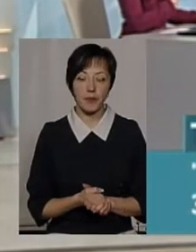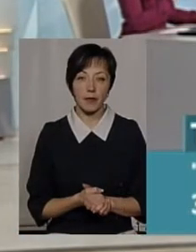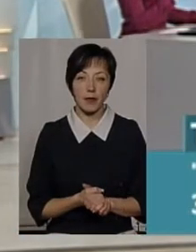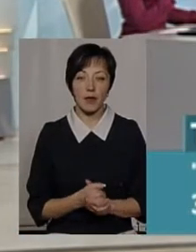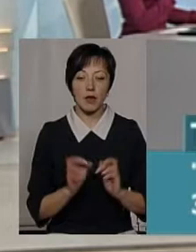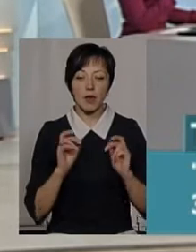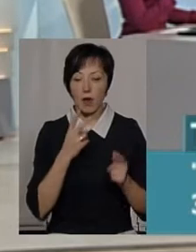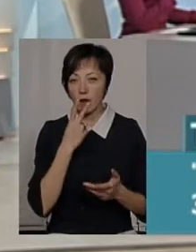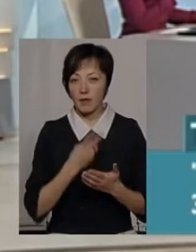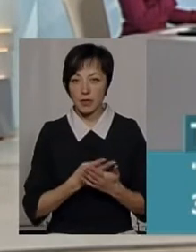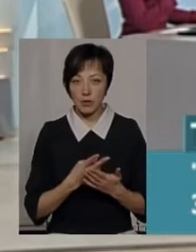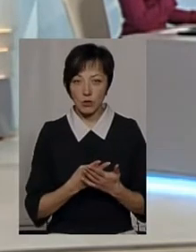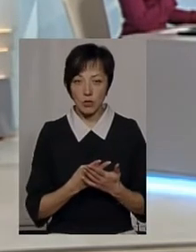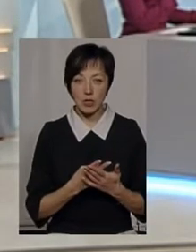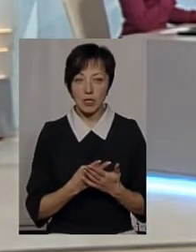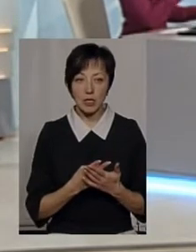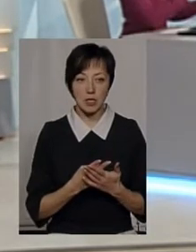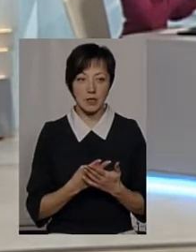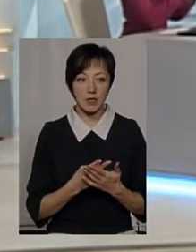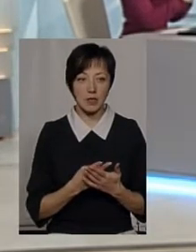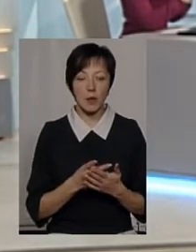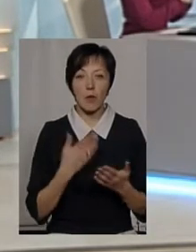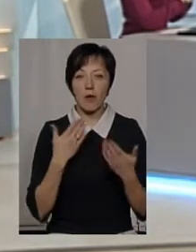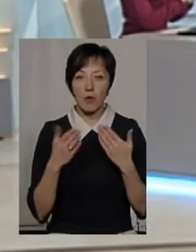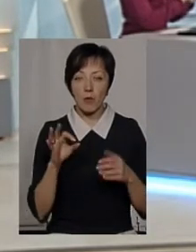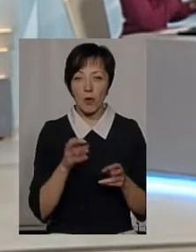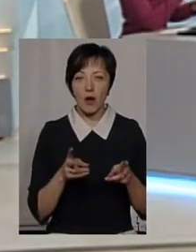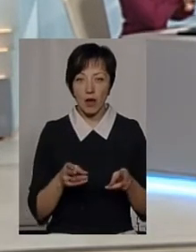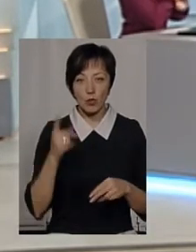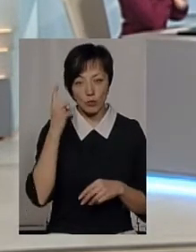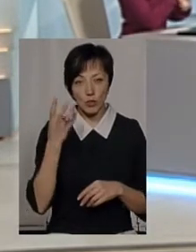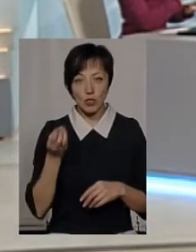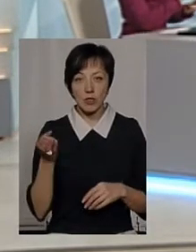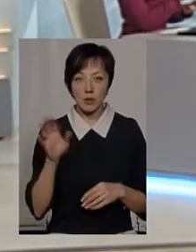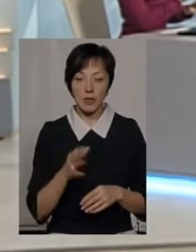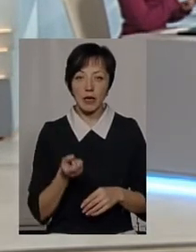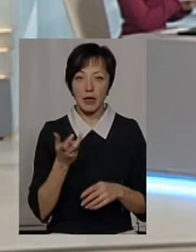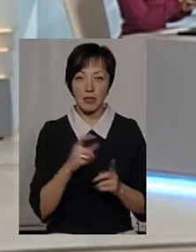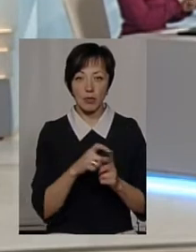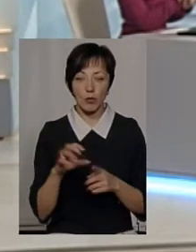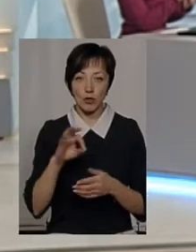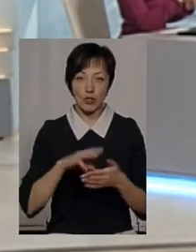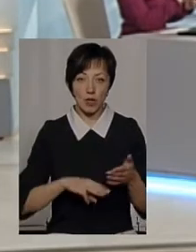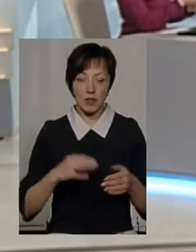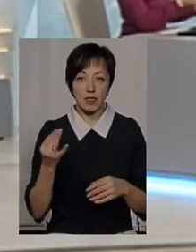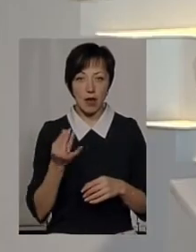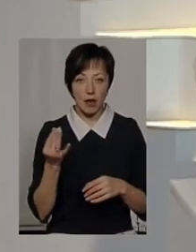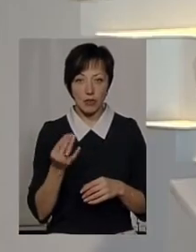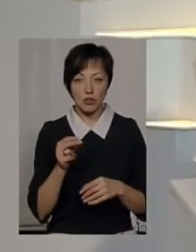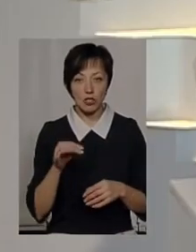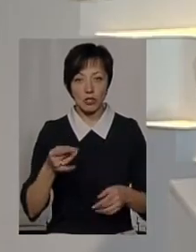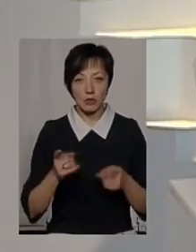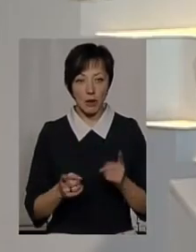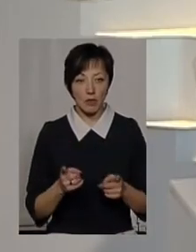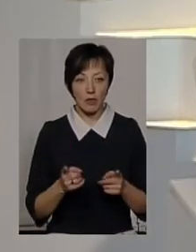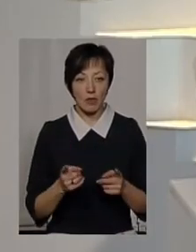Як видно, ми вже поговорили про раків, думаю, давайте ще буквально кілька слів про штрафи, бо все ж цікаво, чи